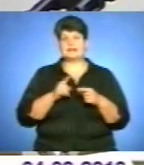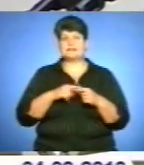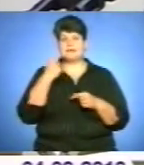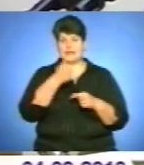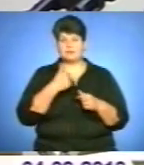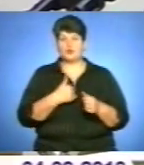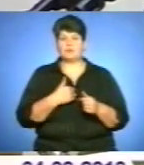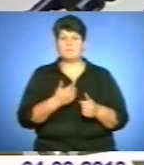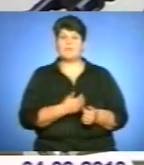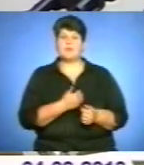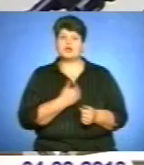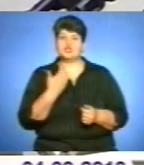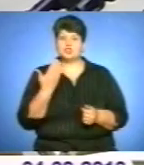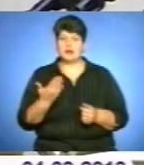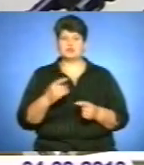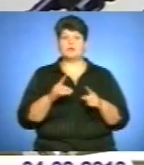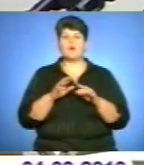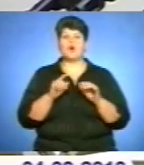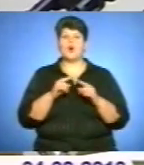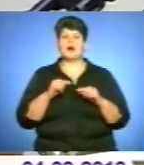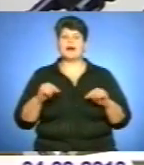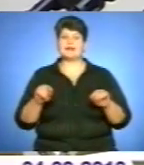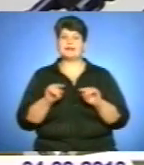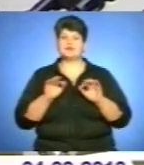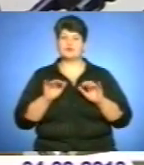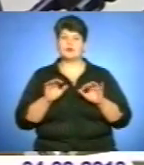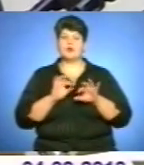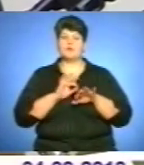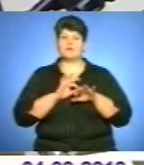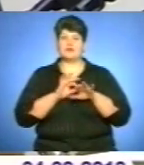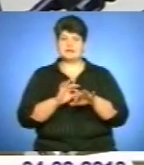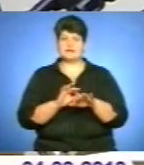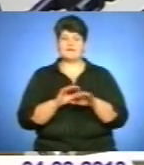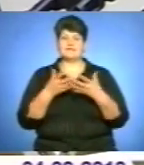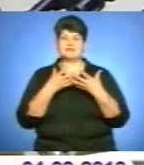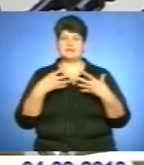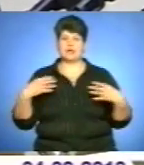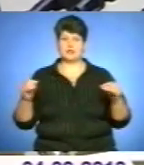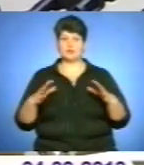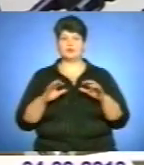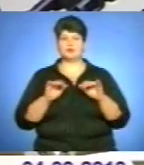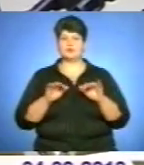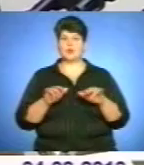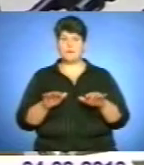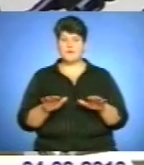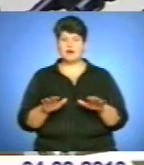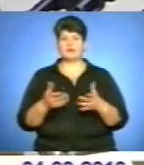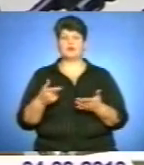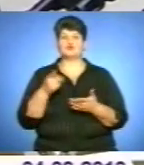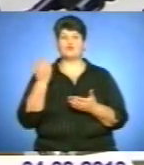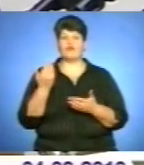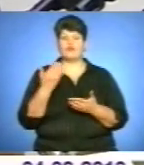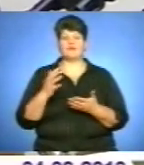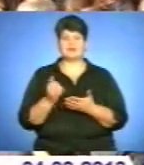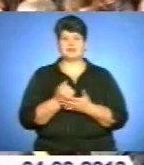побажати, щоб дійсно організовано пройшла весняно-польова компанія ця, і щоб ви вийшли з